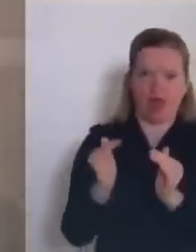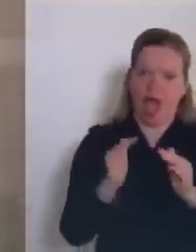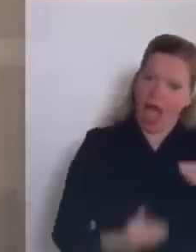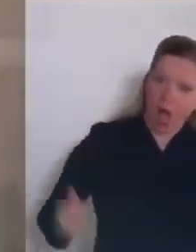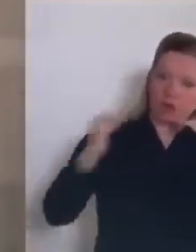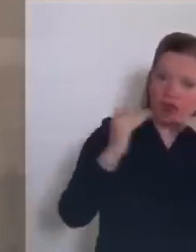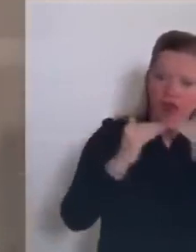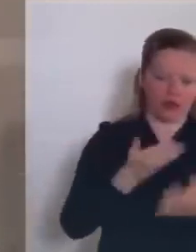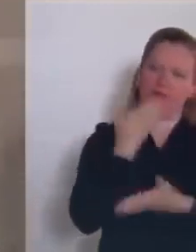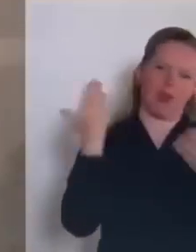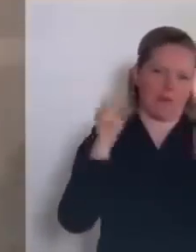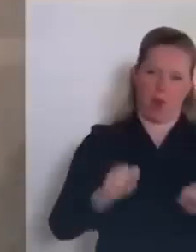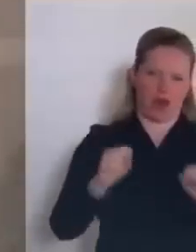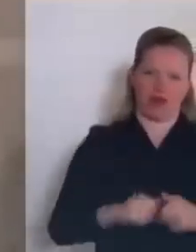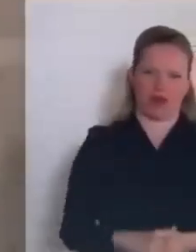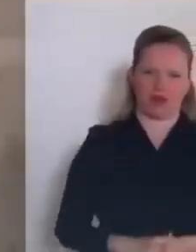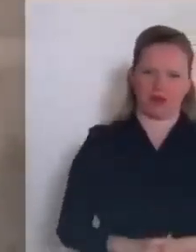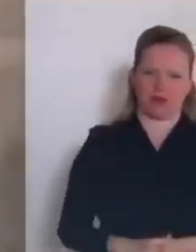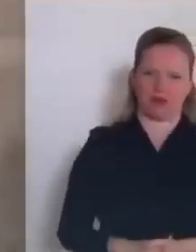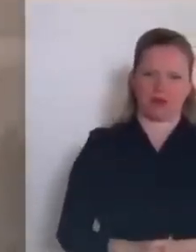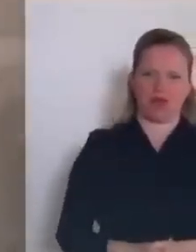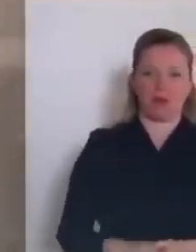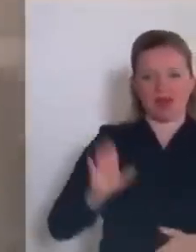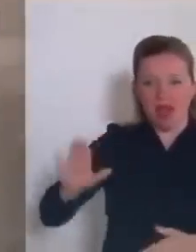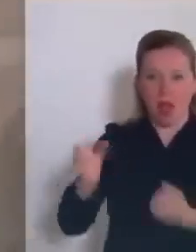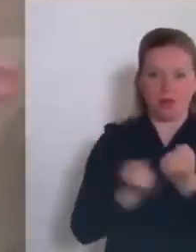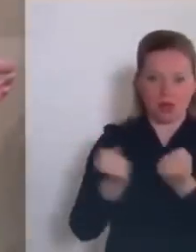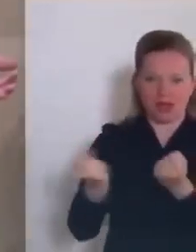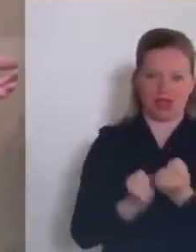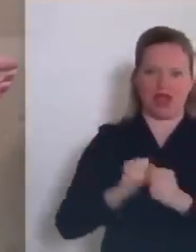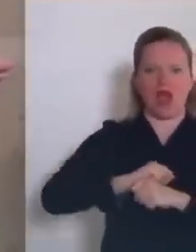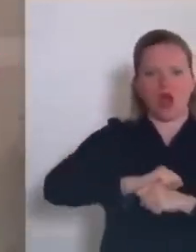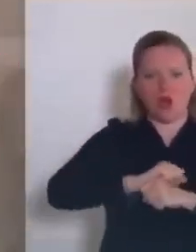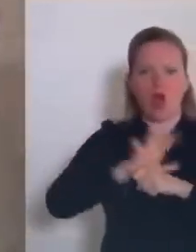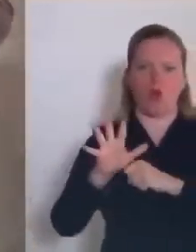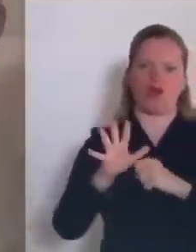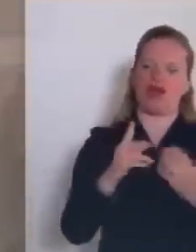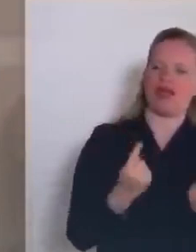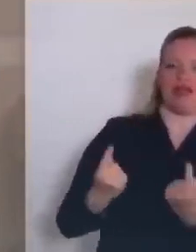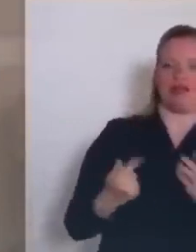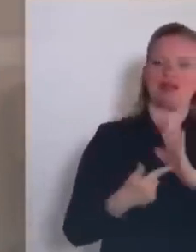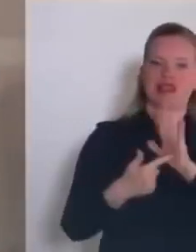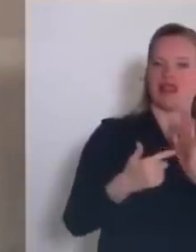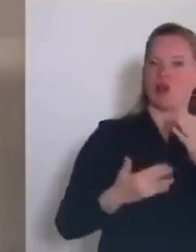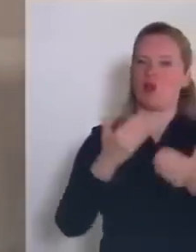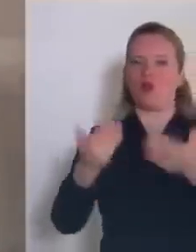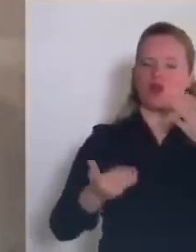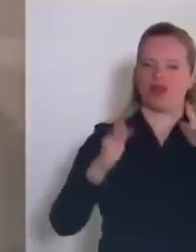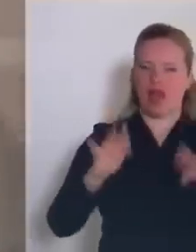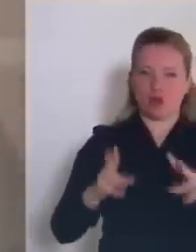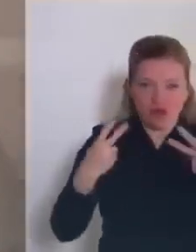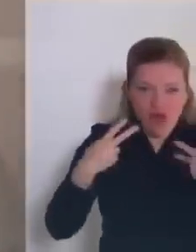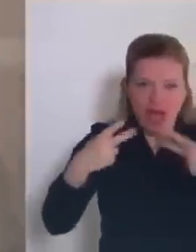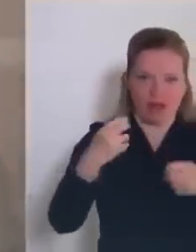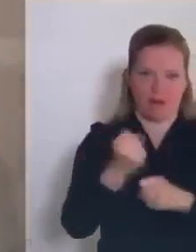e la portate avanti ancora. Probabilmente non riuscirete neanche più ad uscire dal film che vi siete creati. Volete riaprire